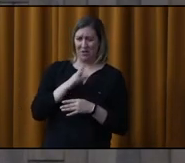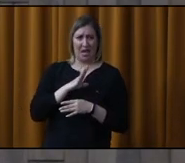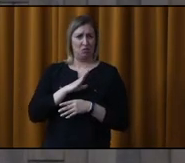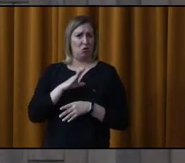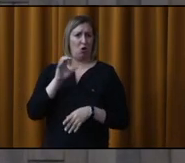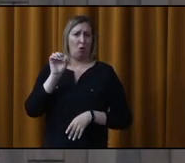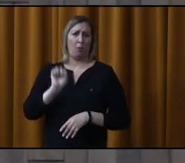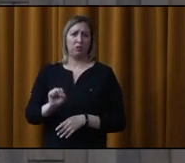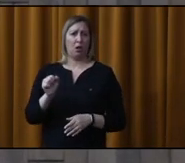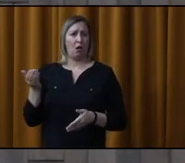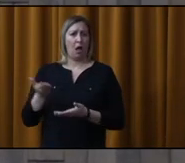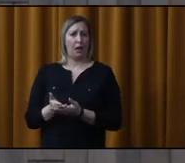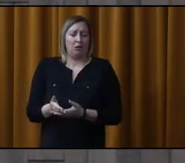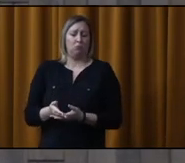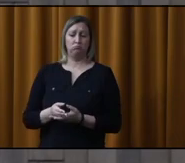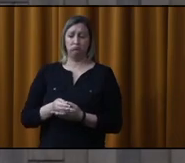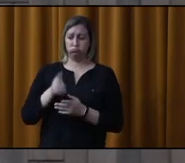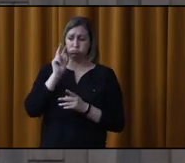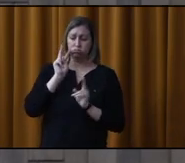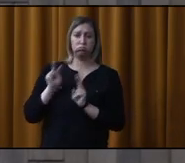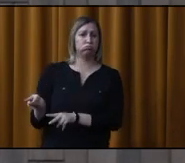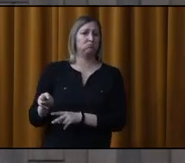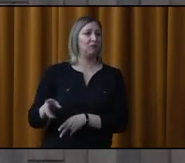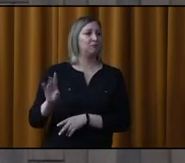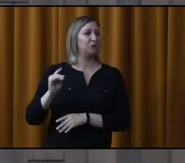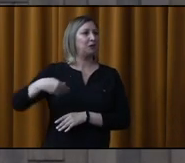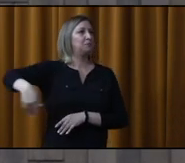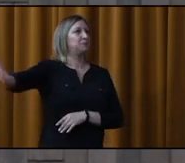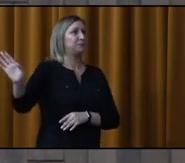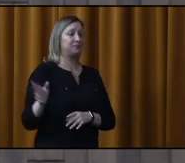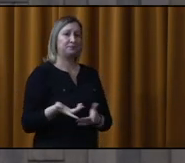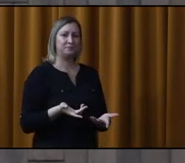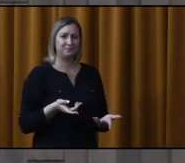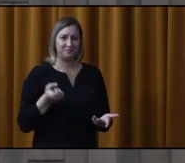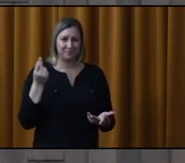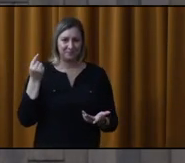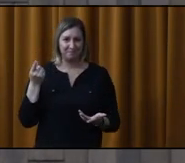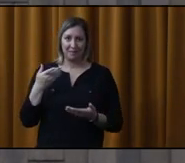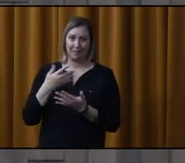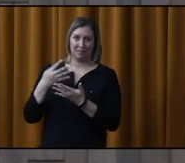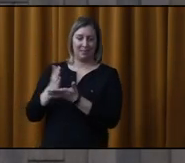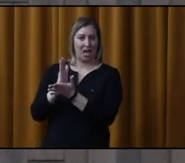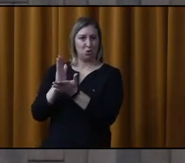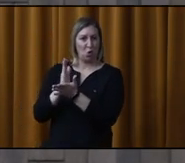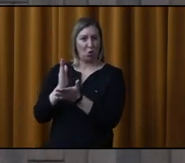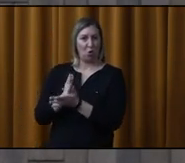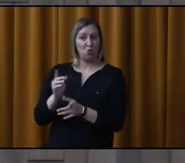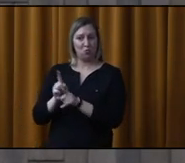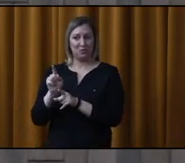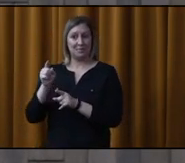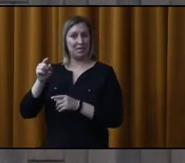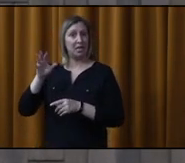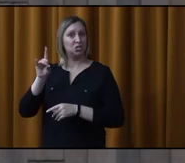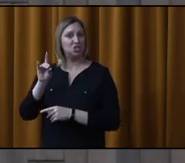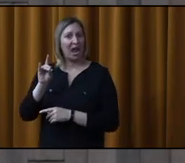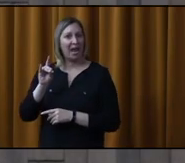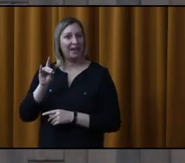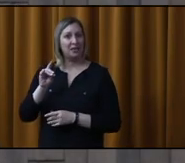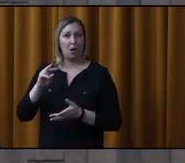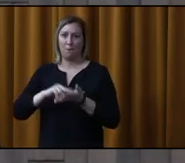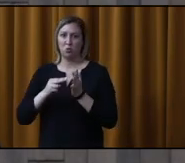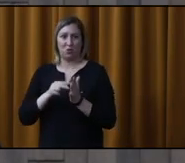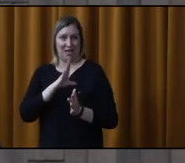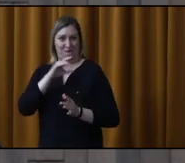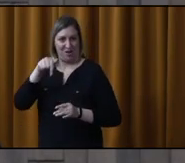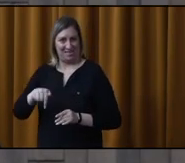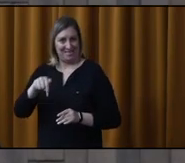débarquent des fois avec des chiens qui ne sont même pas autorisés dans notre réglementation, ça que ça vous donne un peu l'idée. Puis ils débarquaient,